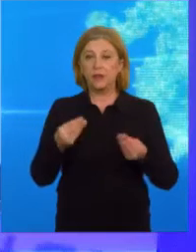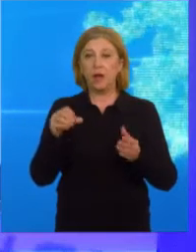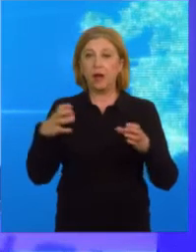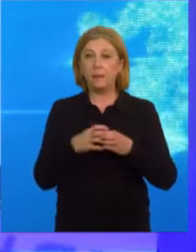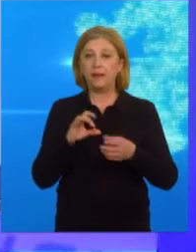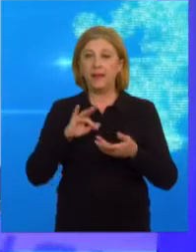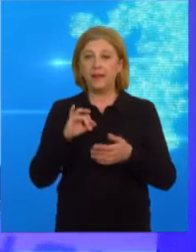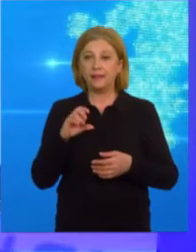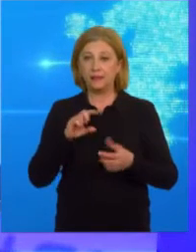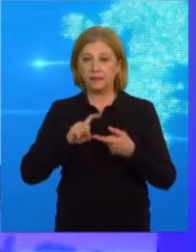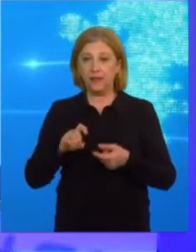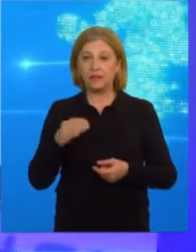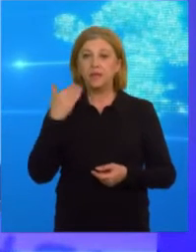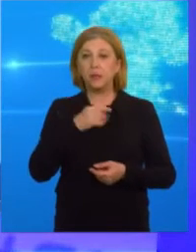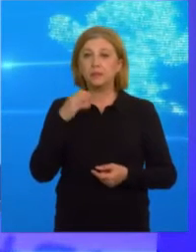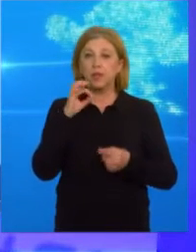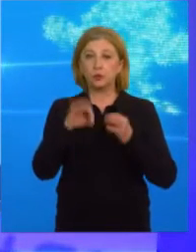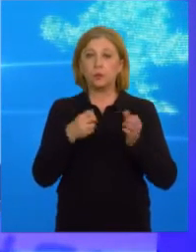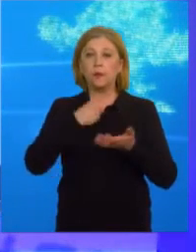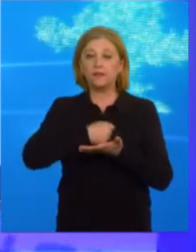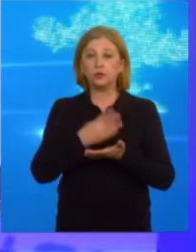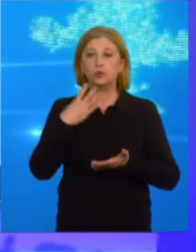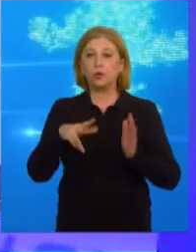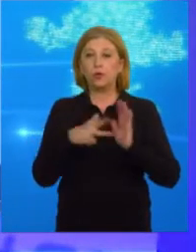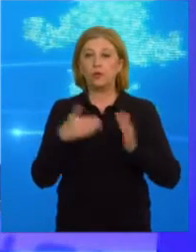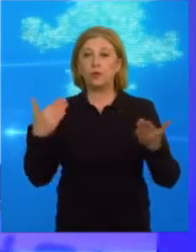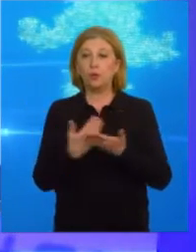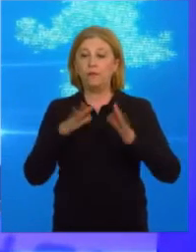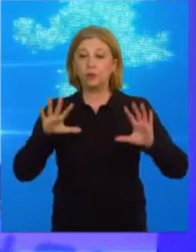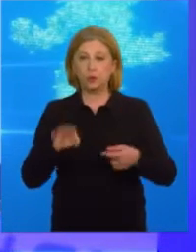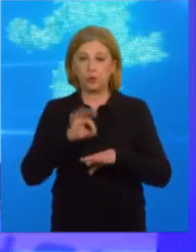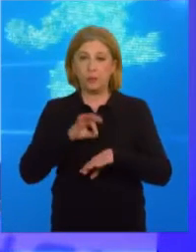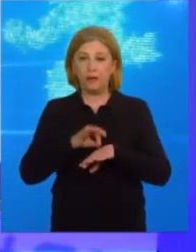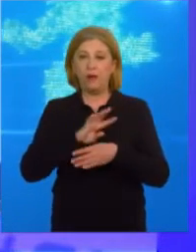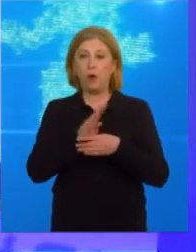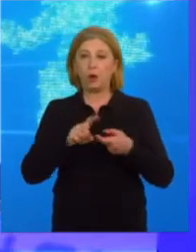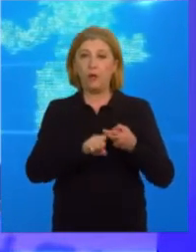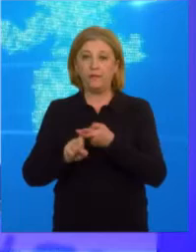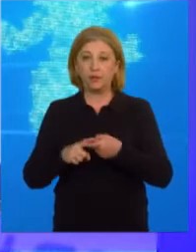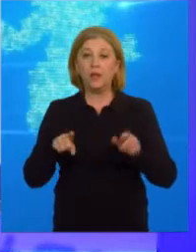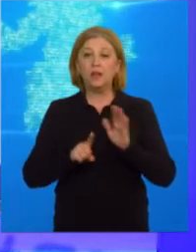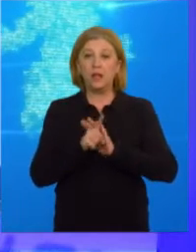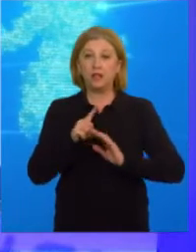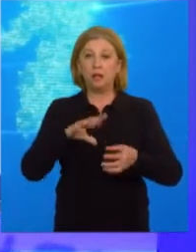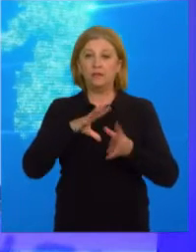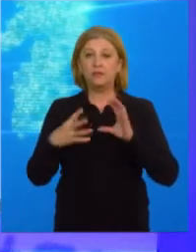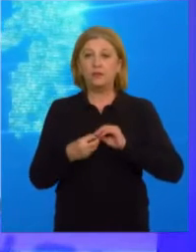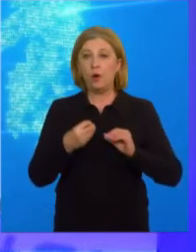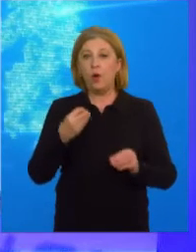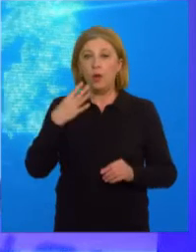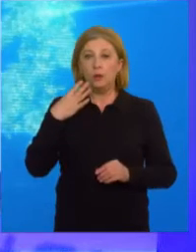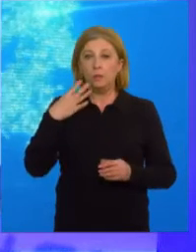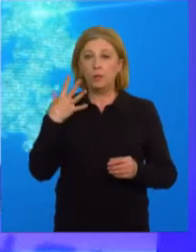За последние сутки в Челябинской области подтверждены 48 новых случаев заболевания коронавирусом. Итого с начала пандемии в регионе 547